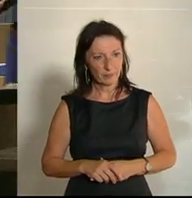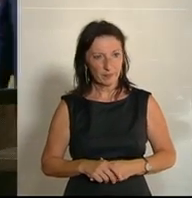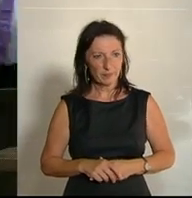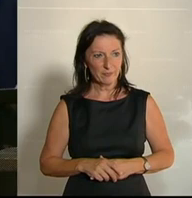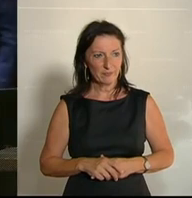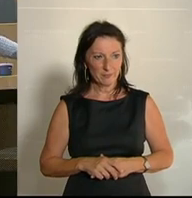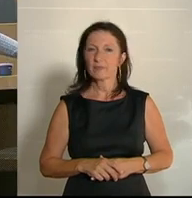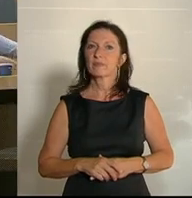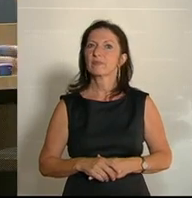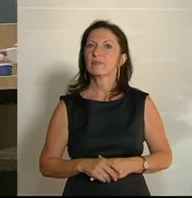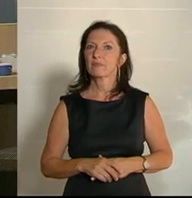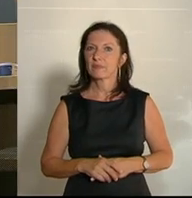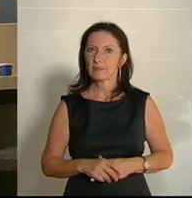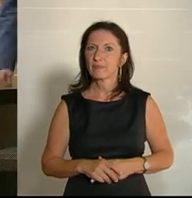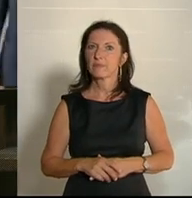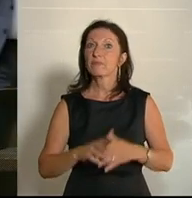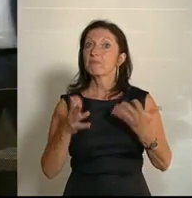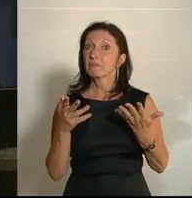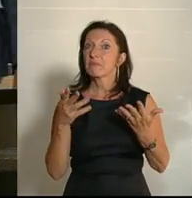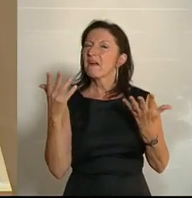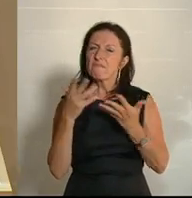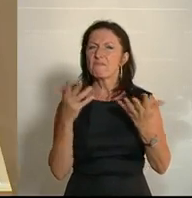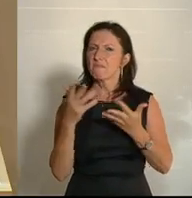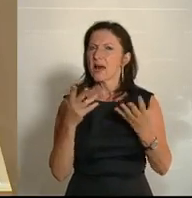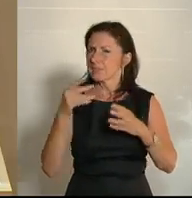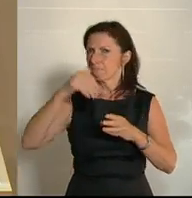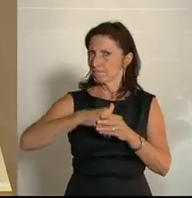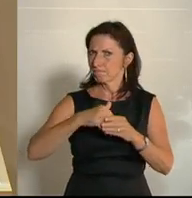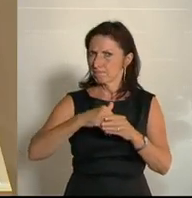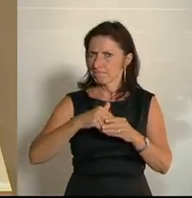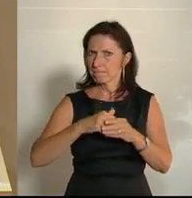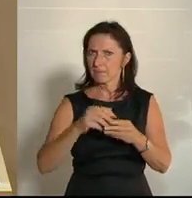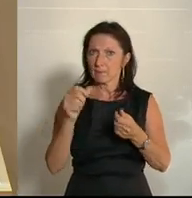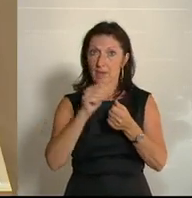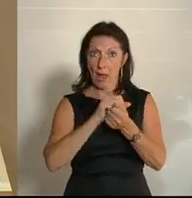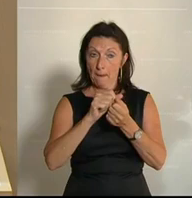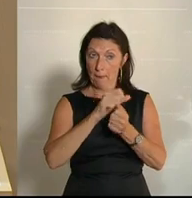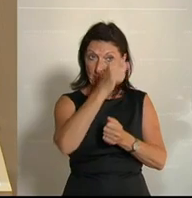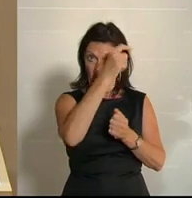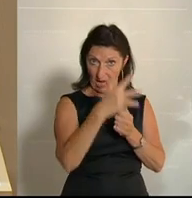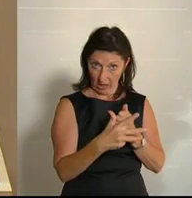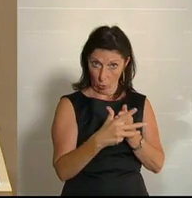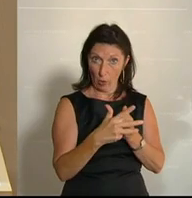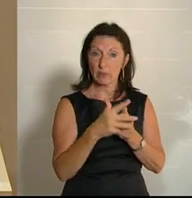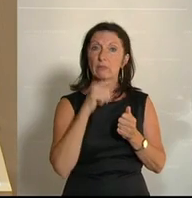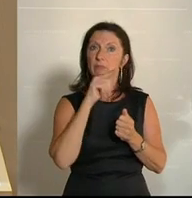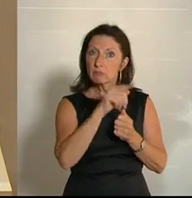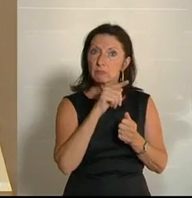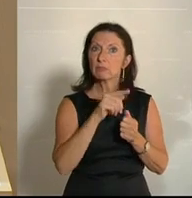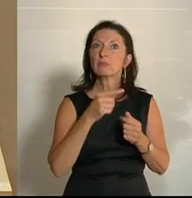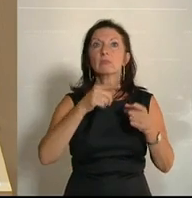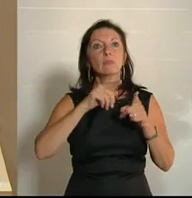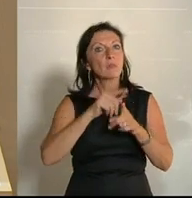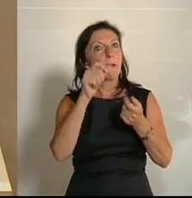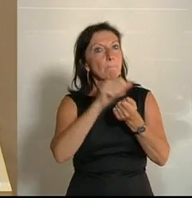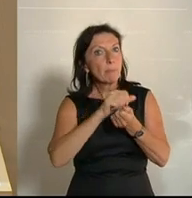Ganz konkret werden dabei folgende Schritte umgesetzt. Zusätzlich zur Papierrangordnung und der damit verbundenen analogen